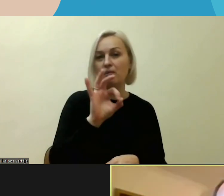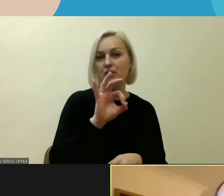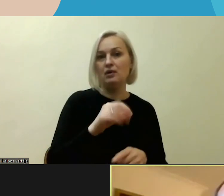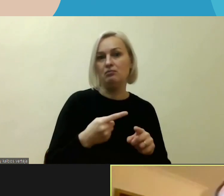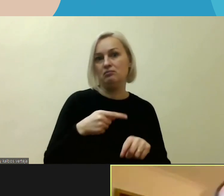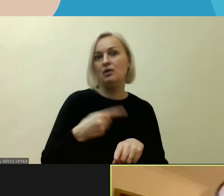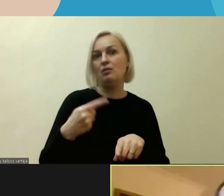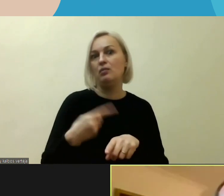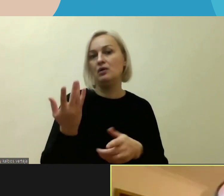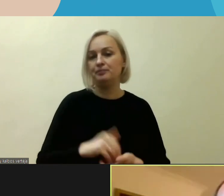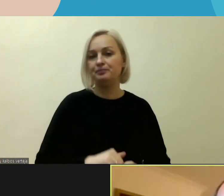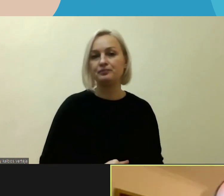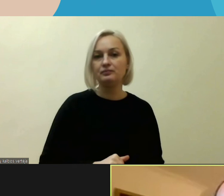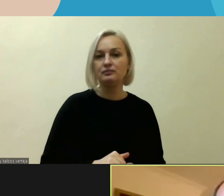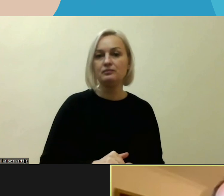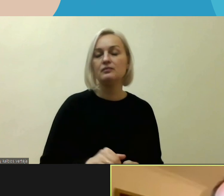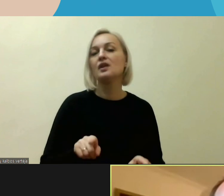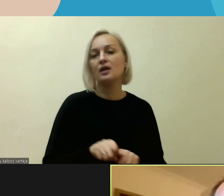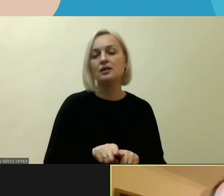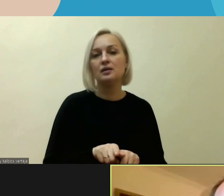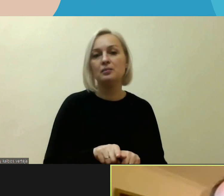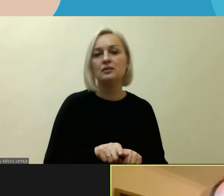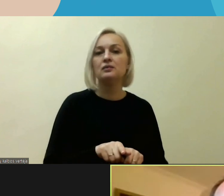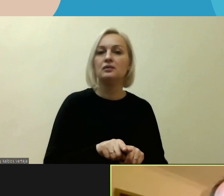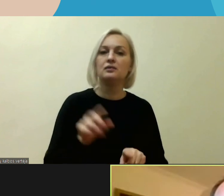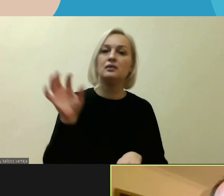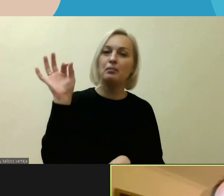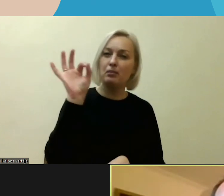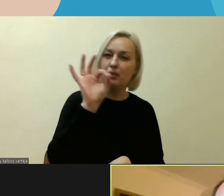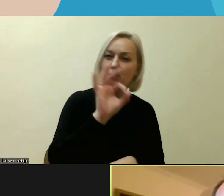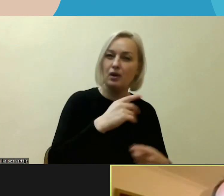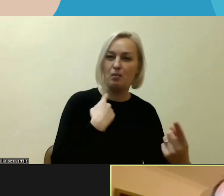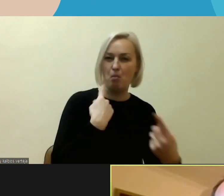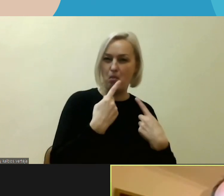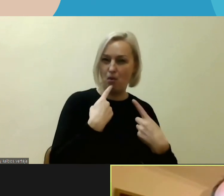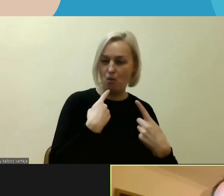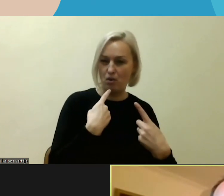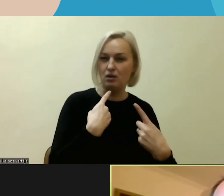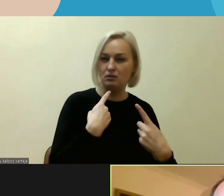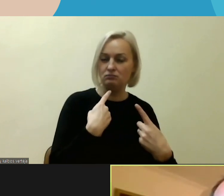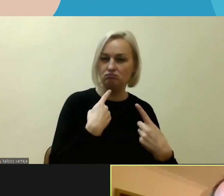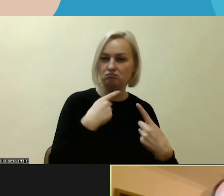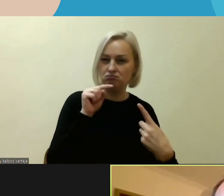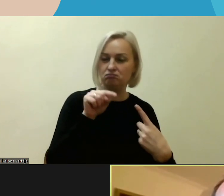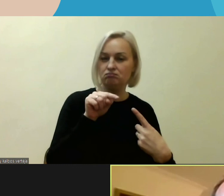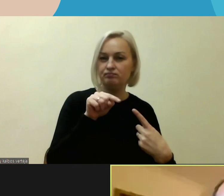Ir dažnai pokalbiuose kalbama, kad